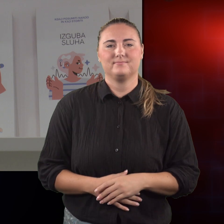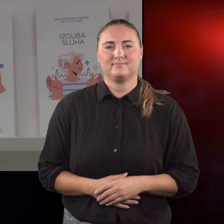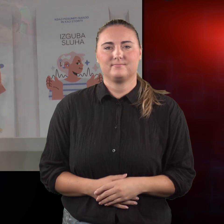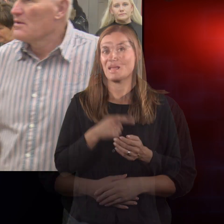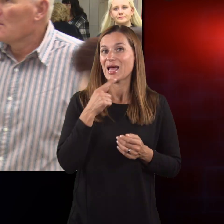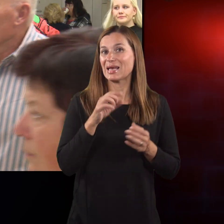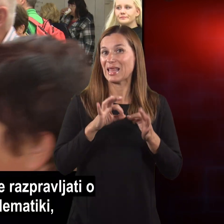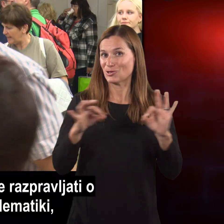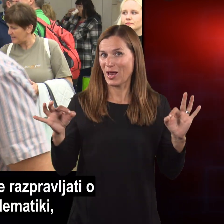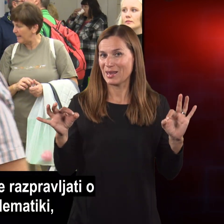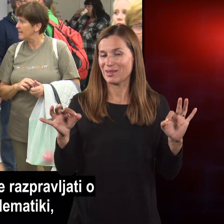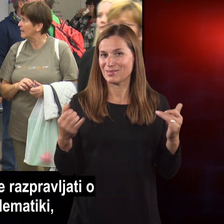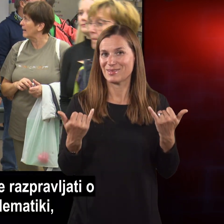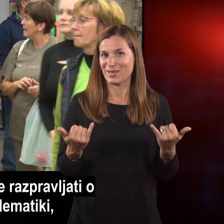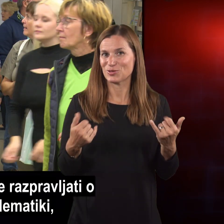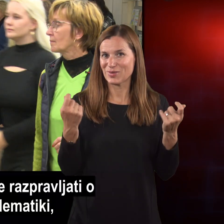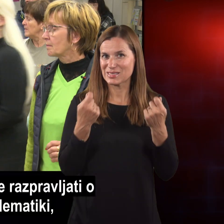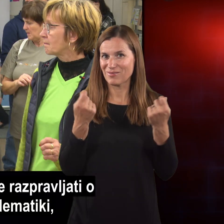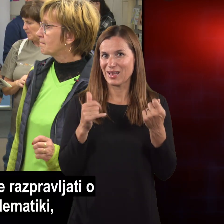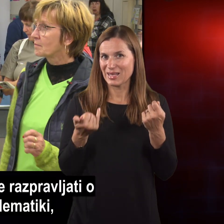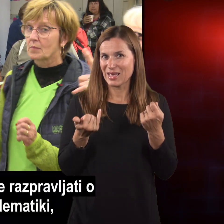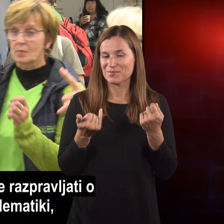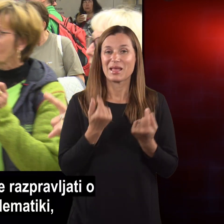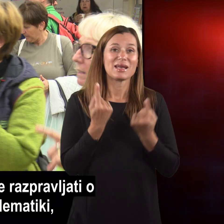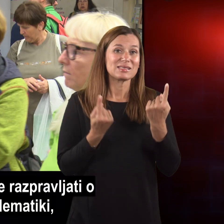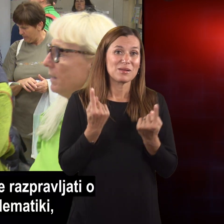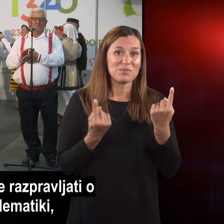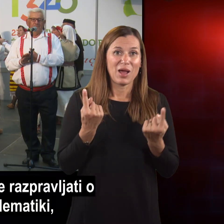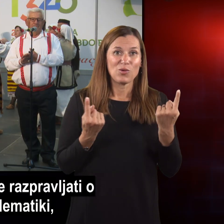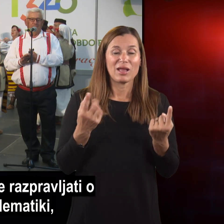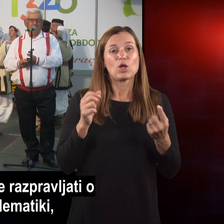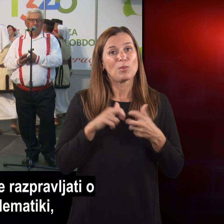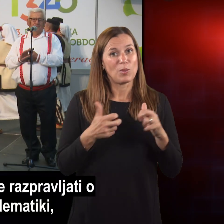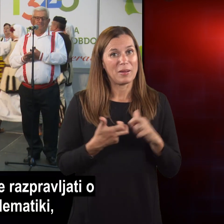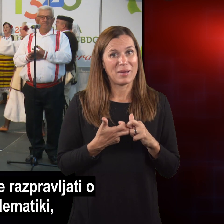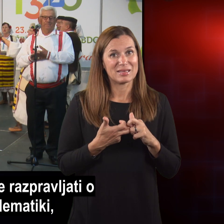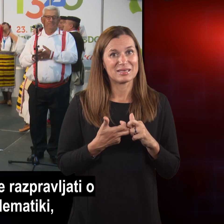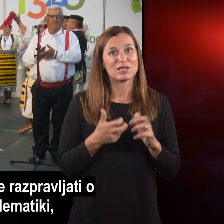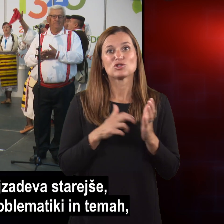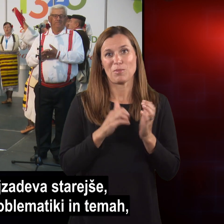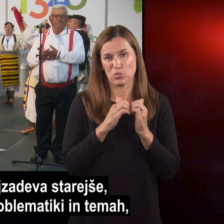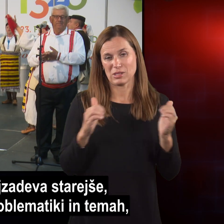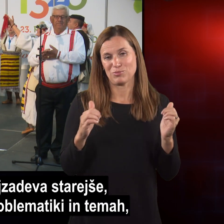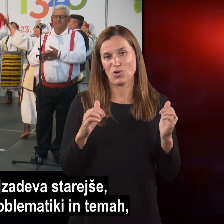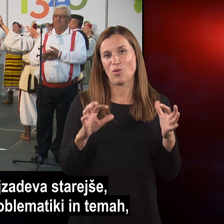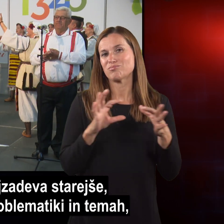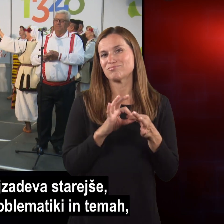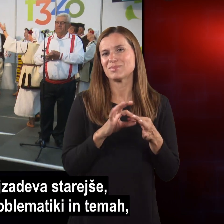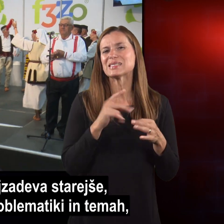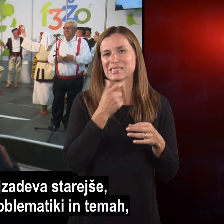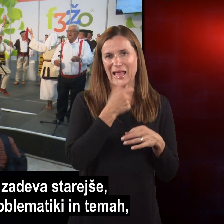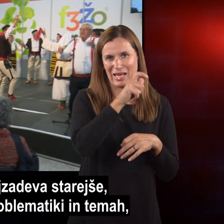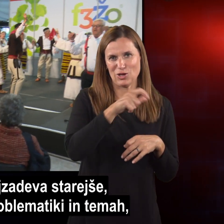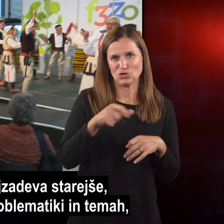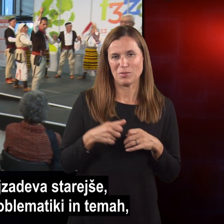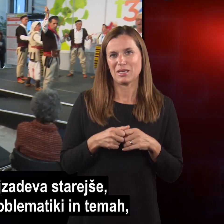Ali rdeča nit je razpravljati o problematikih, ki še posebej zadeva